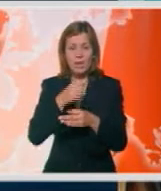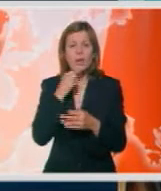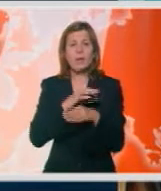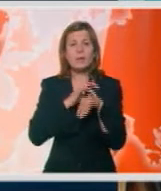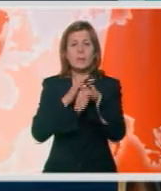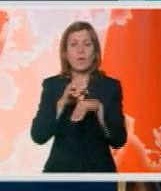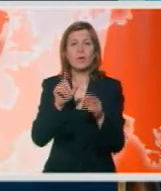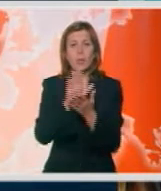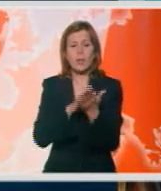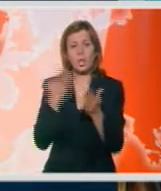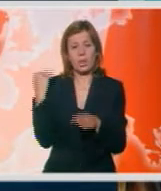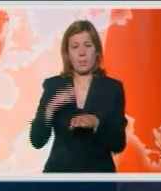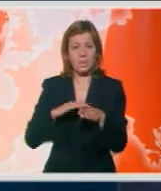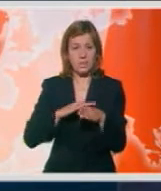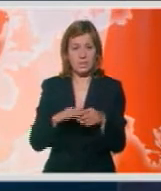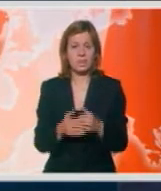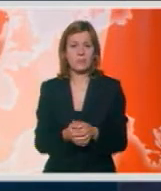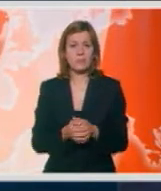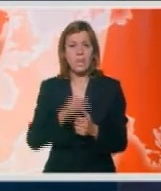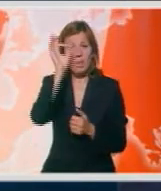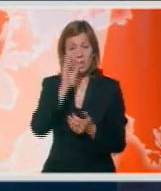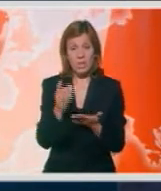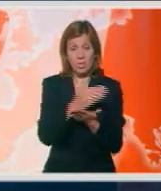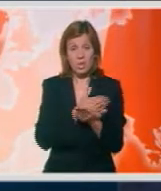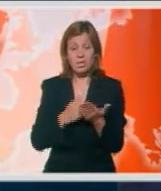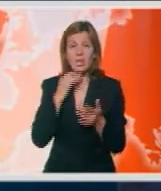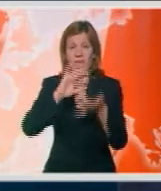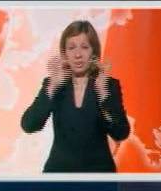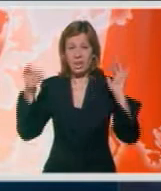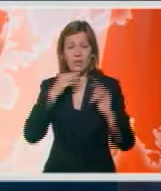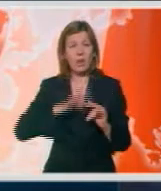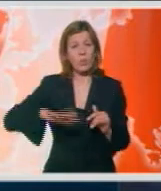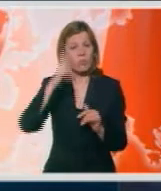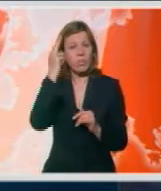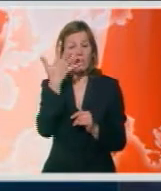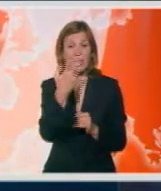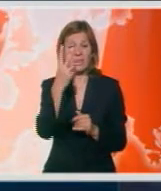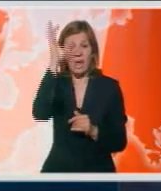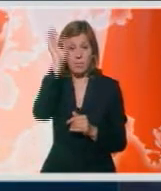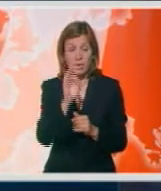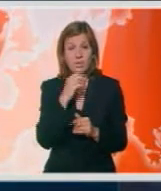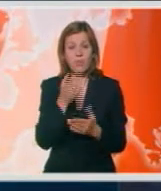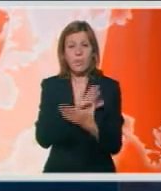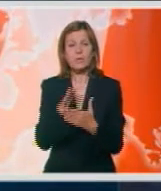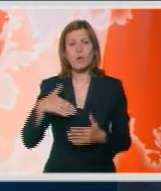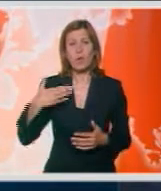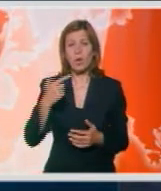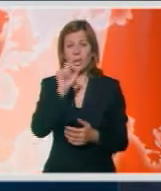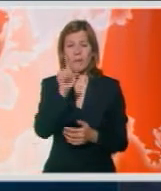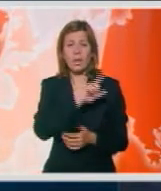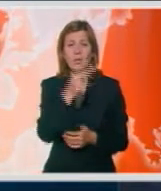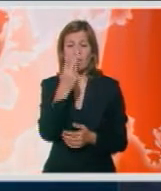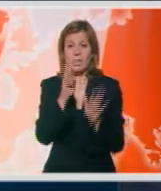sprovedenog početkom meseca. Procenat korišćenja interneta na ukupnoj populaciji je 52%, dok je među mladima od 12 do